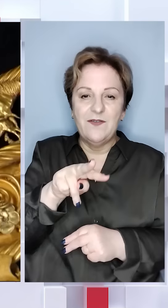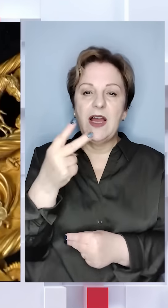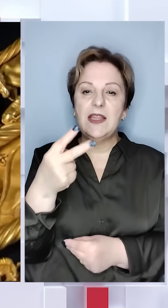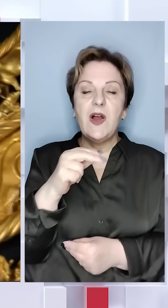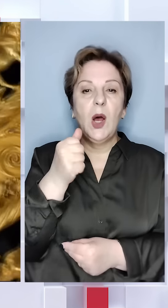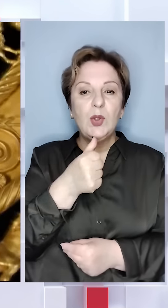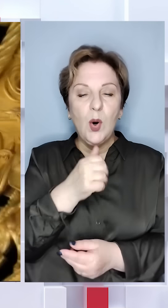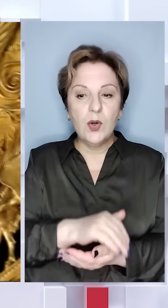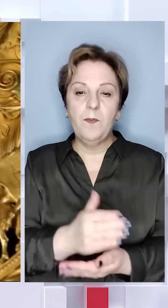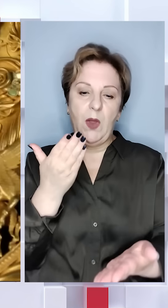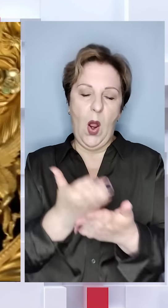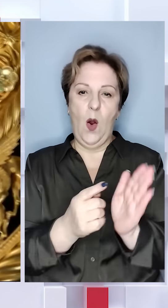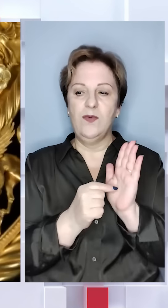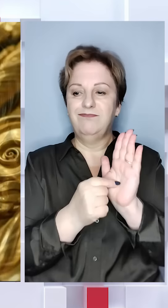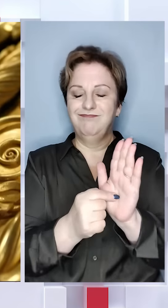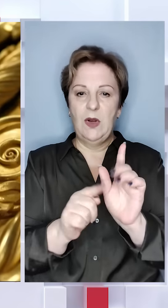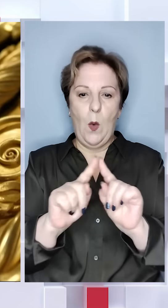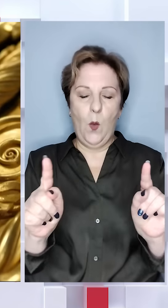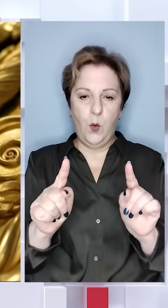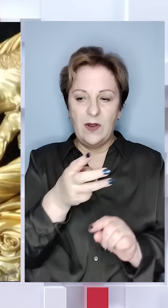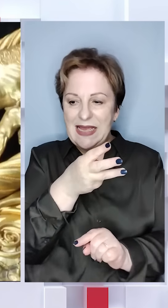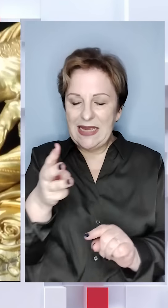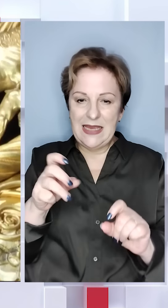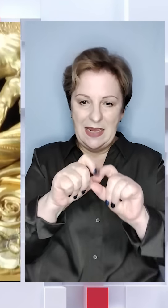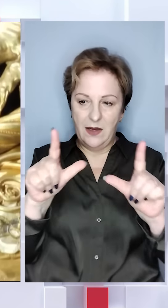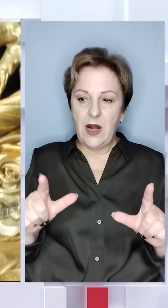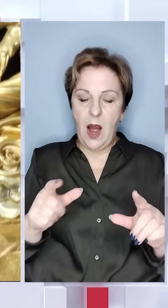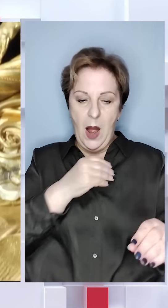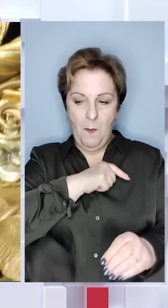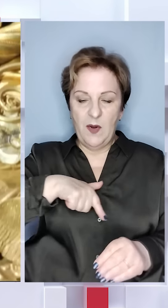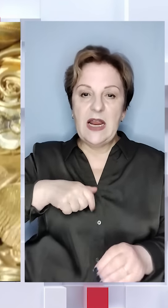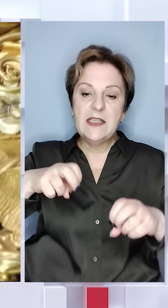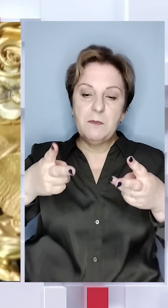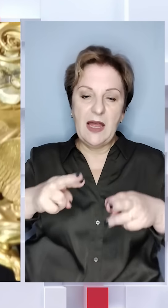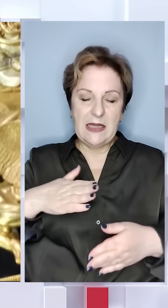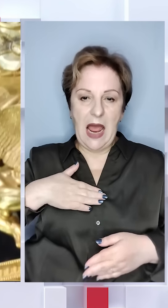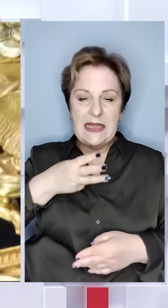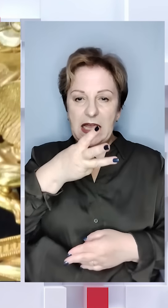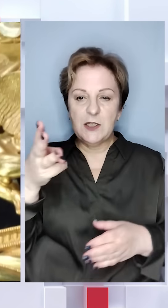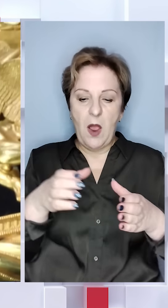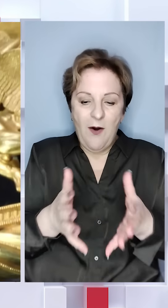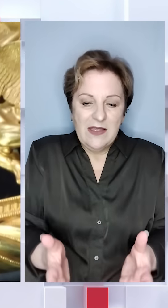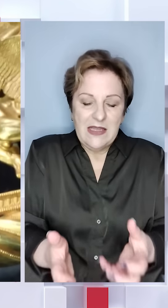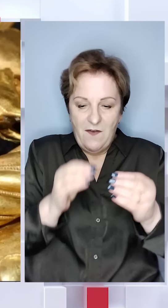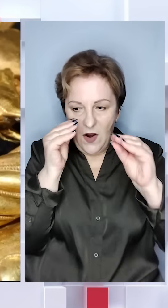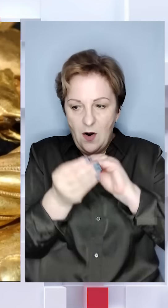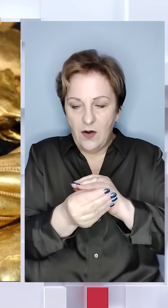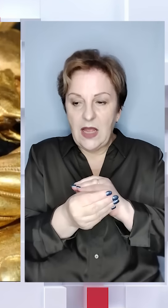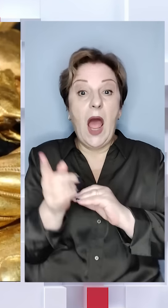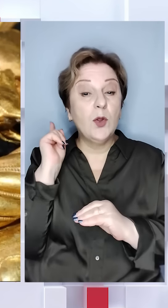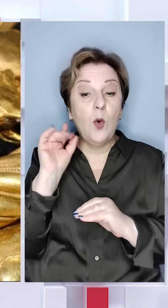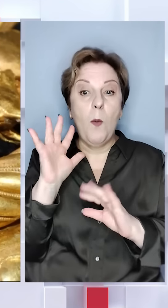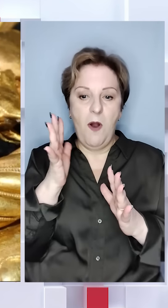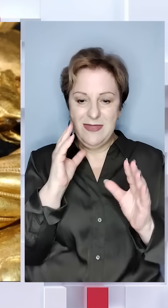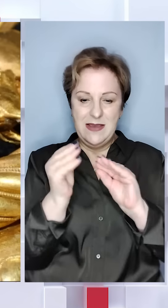-го року. Ось ці унікальні кадри. Прикрасу спеціально для нашої знімальної групи дістали зі сховища, де на той